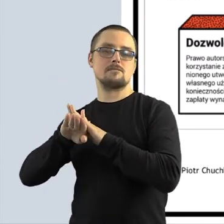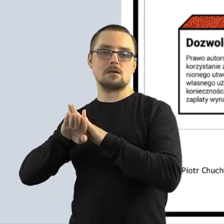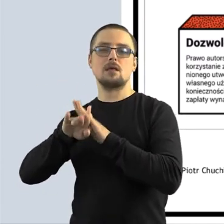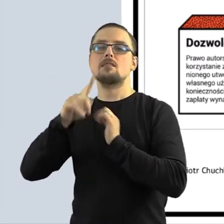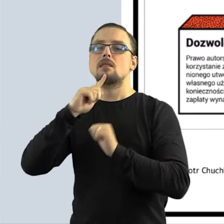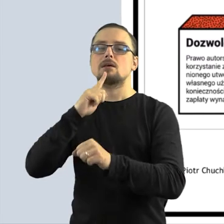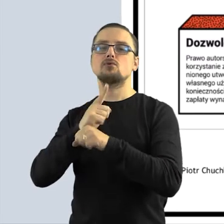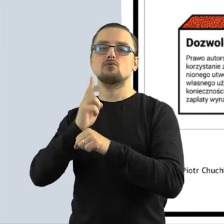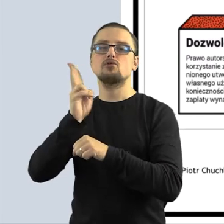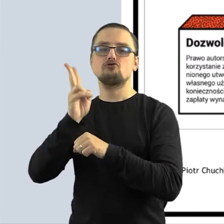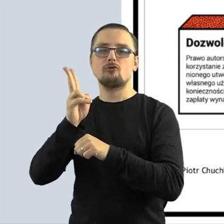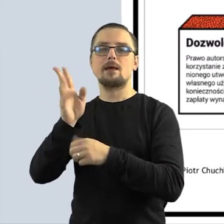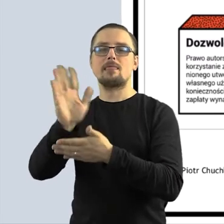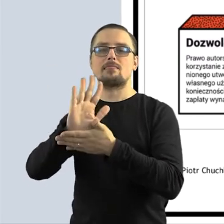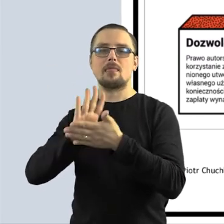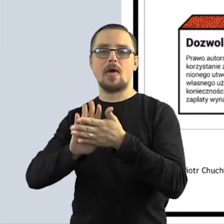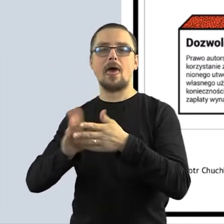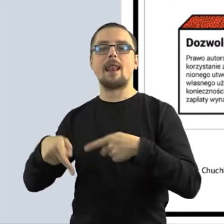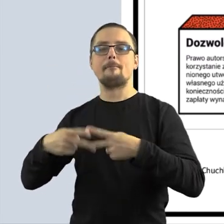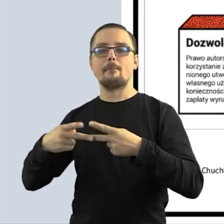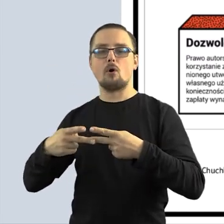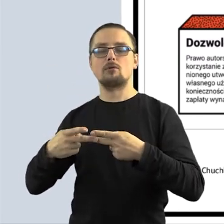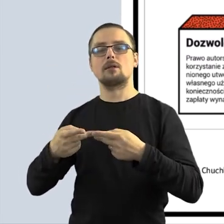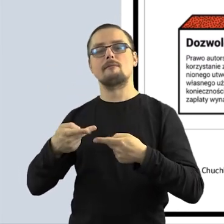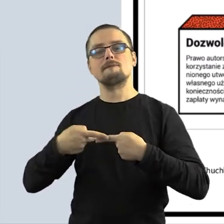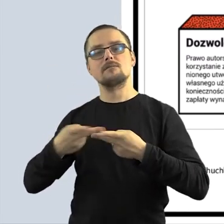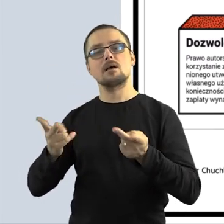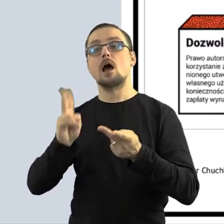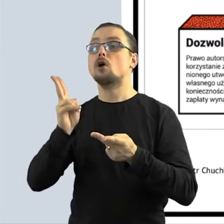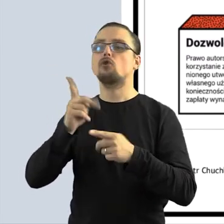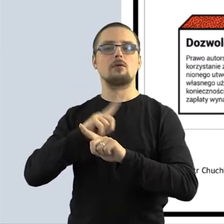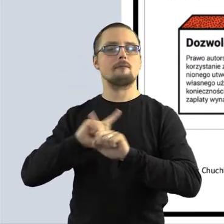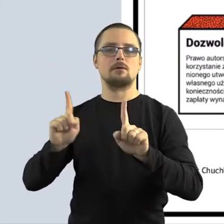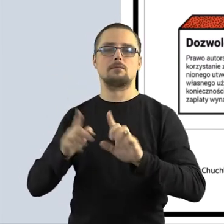wydawać dany reportaż, a kto tego reportażu wydać nie może.